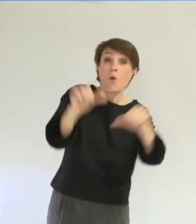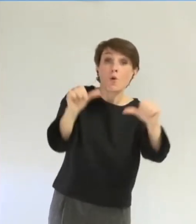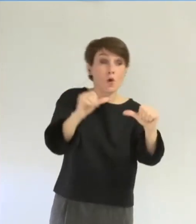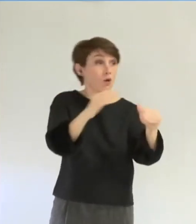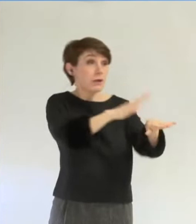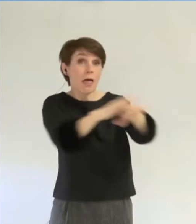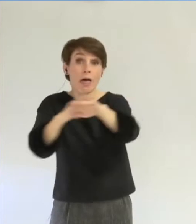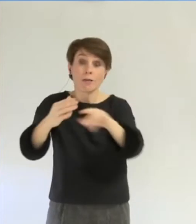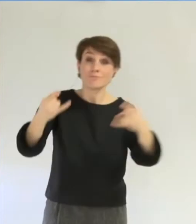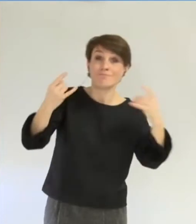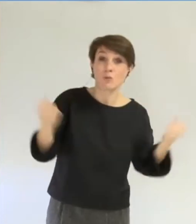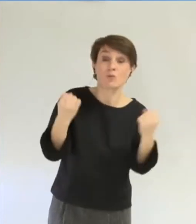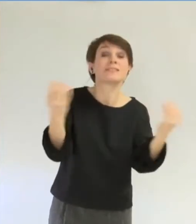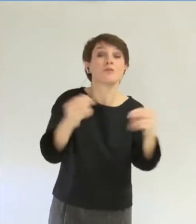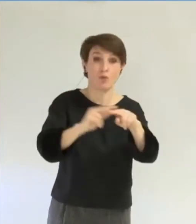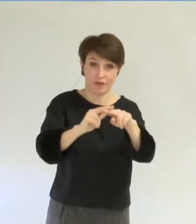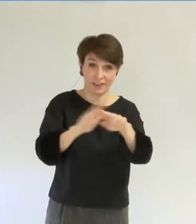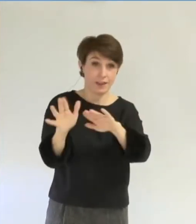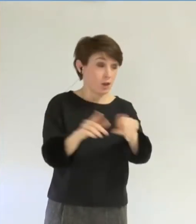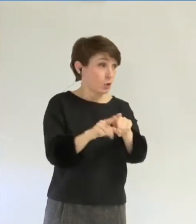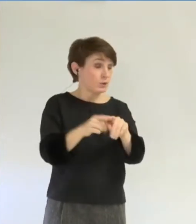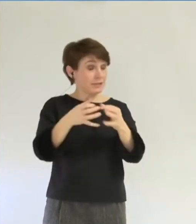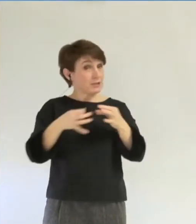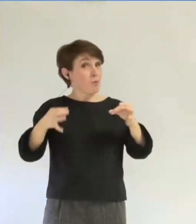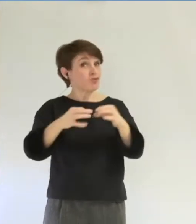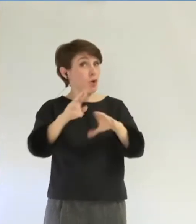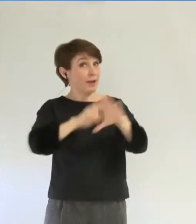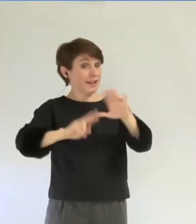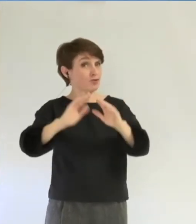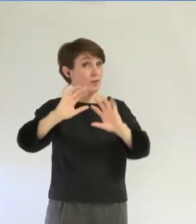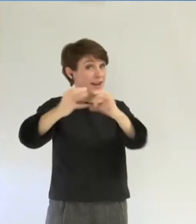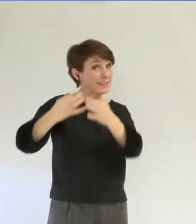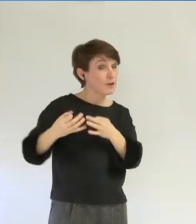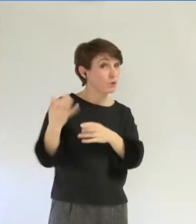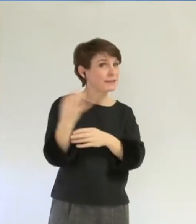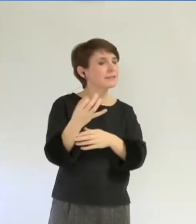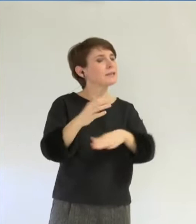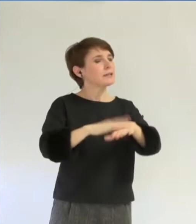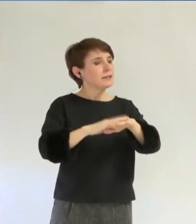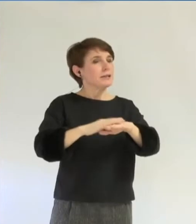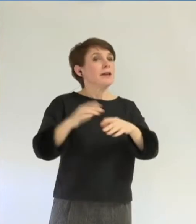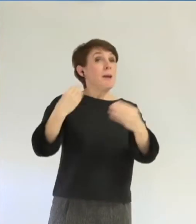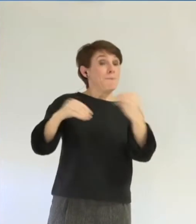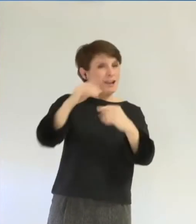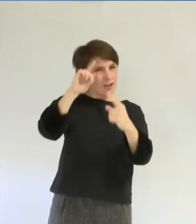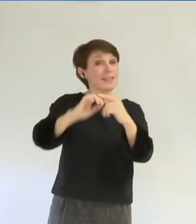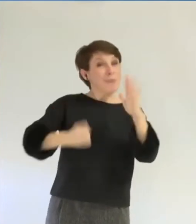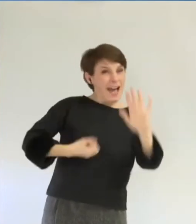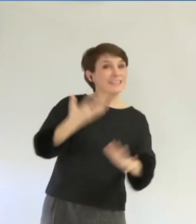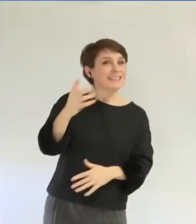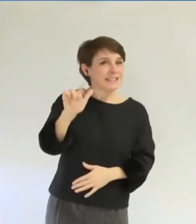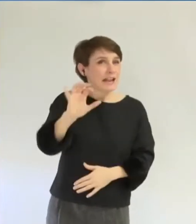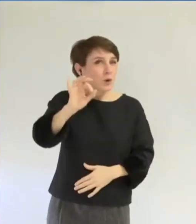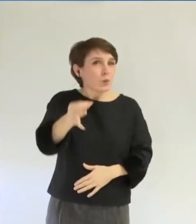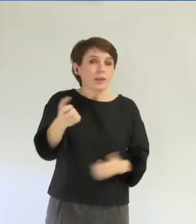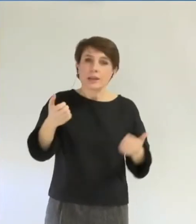comme elle l'a d'ailleurs expliqué aussi la Chambre régionale des comptes, la nature artistique du marché ne justifiait, ne rendait absolument